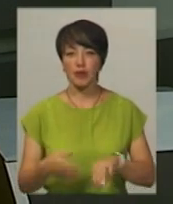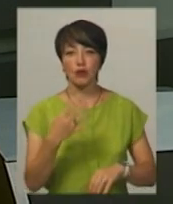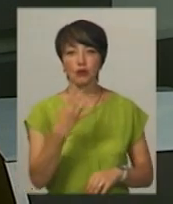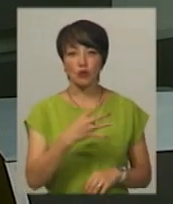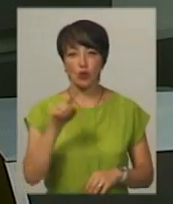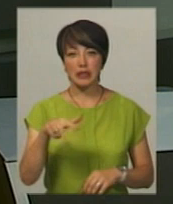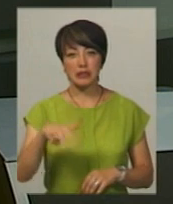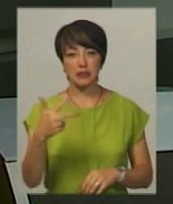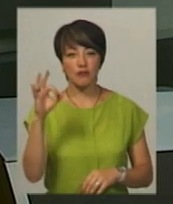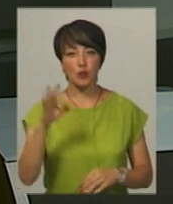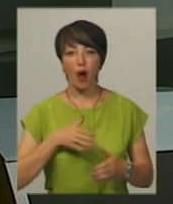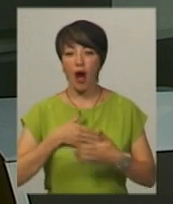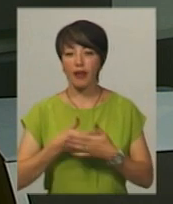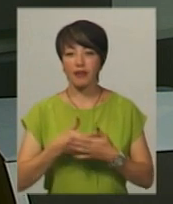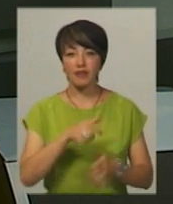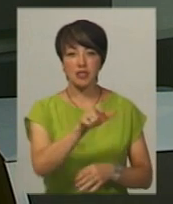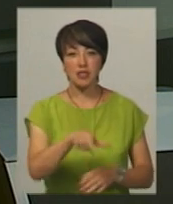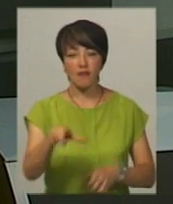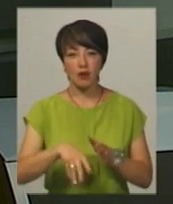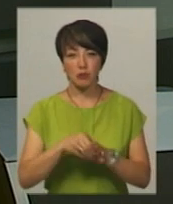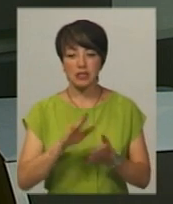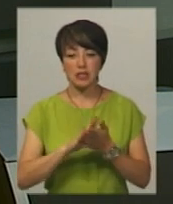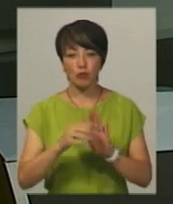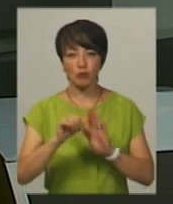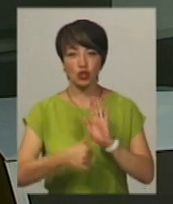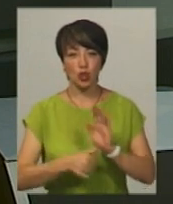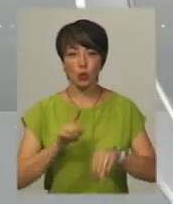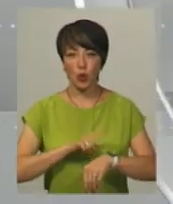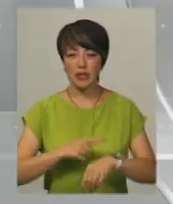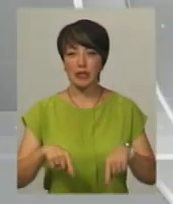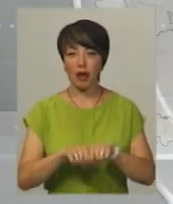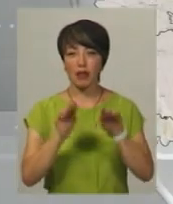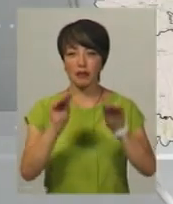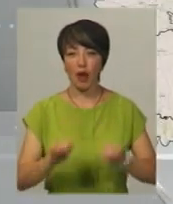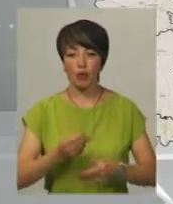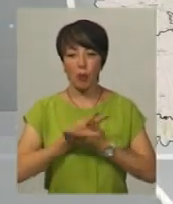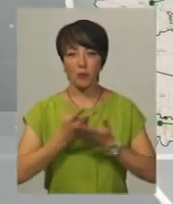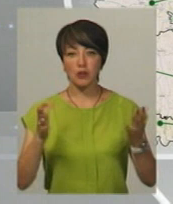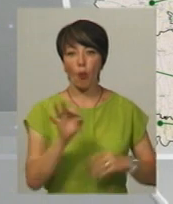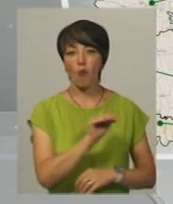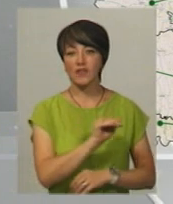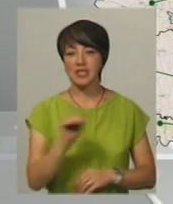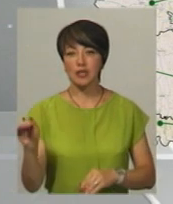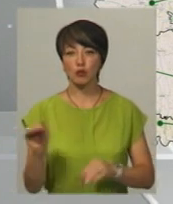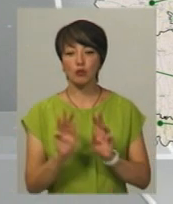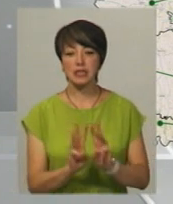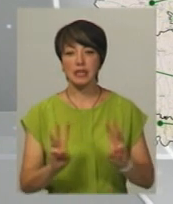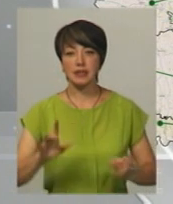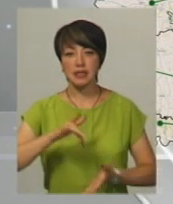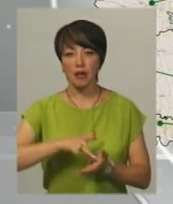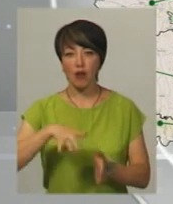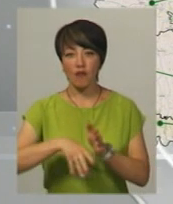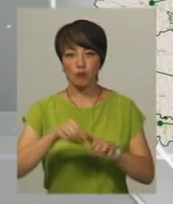,33% активність виборців на Хмельниччині станом на 16-ту годину. Такі дані оприлюднені на офіційному сайті Центральної виборчої